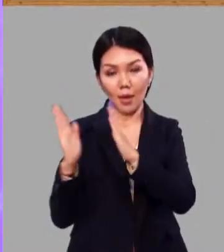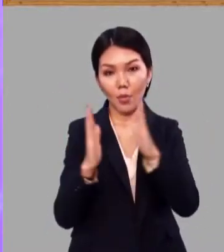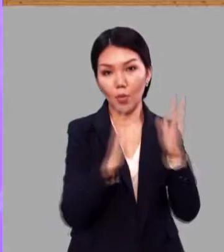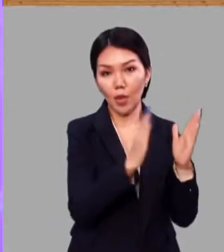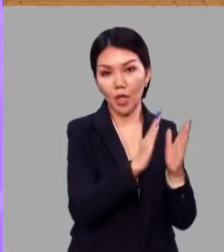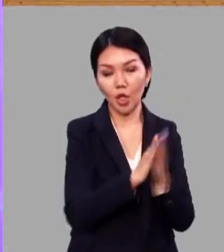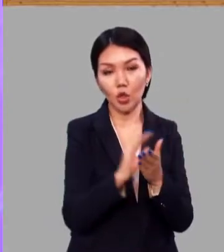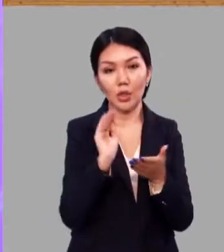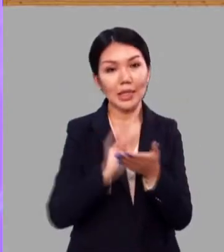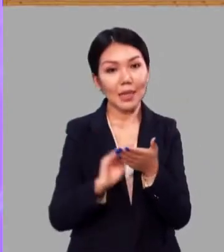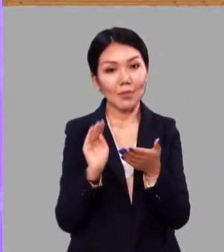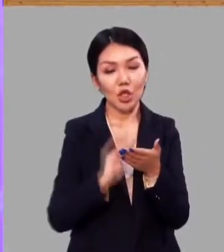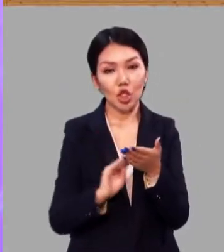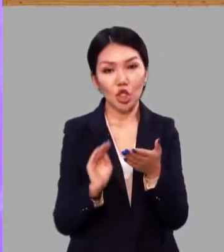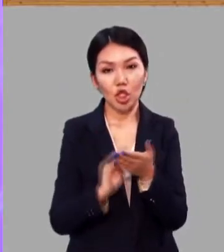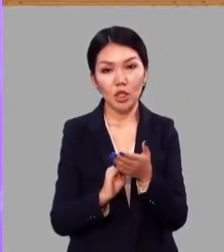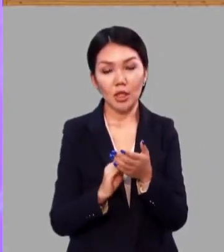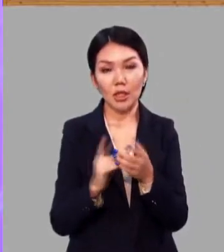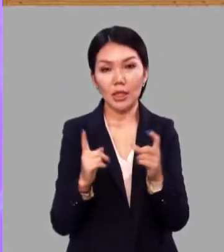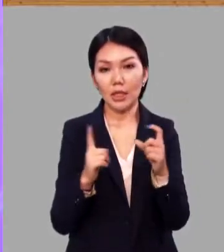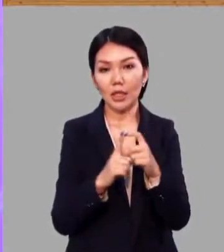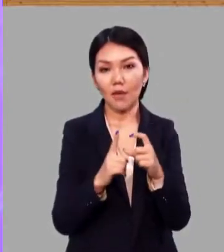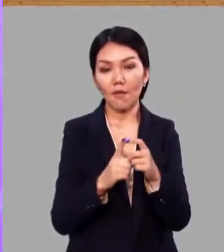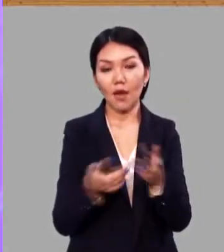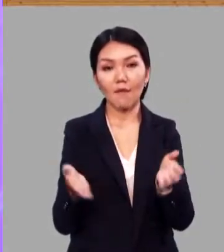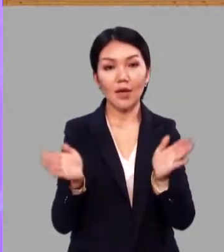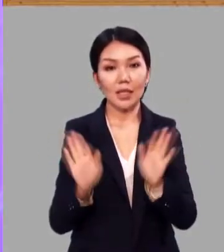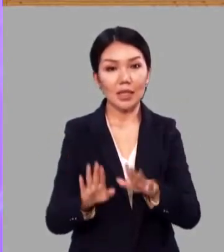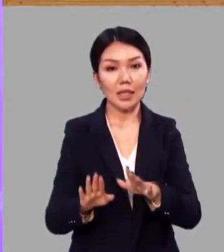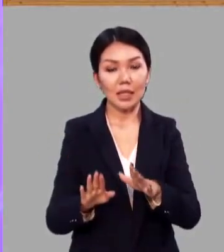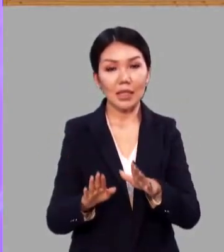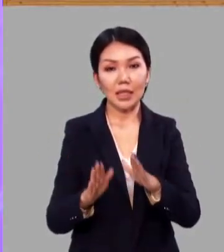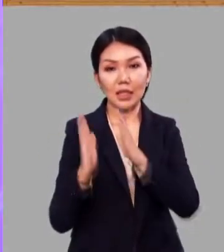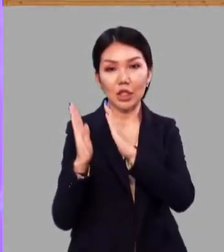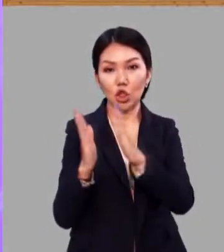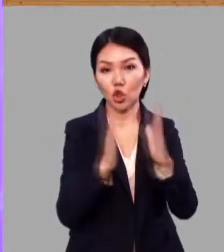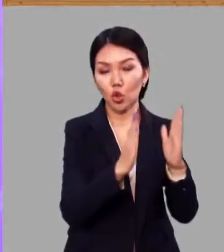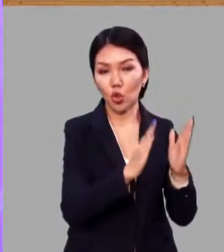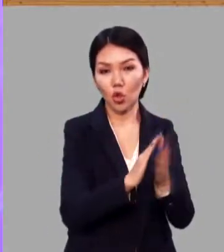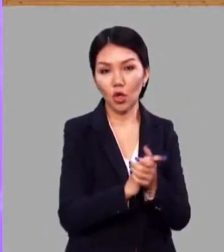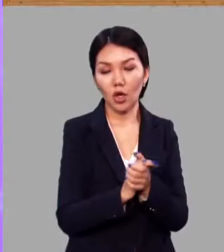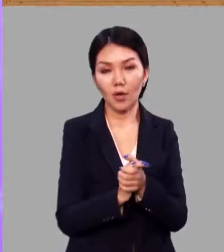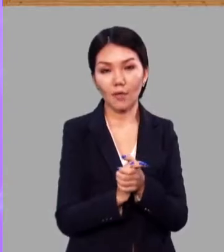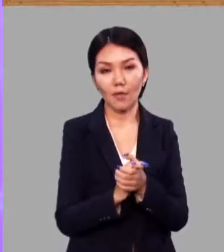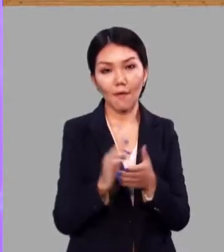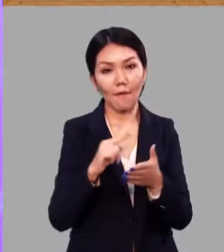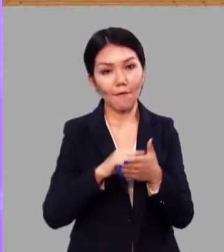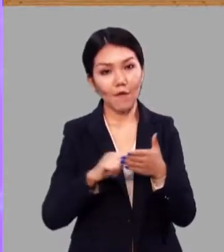запишите слова в остальных строках. Выделите корень.